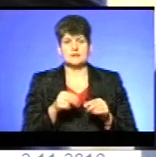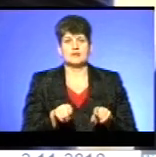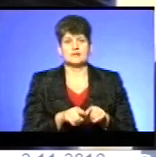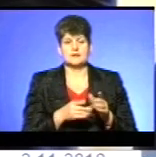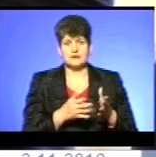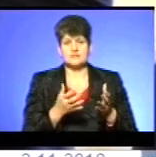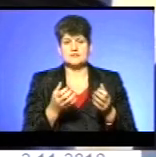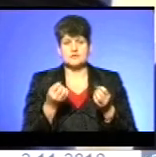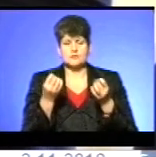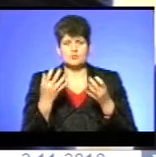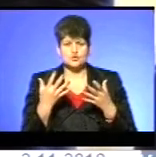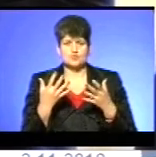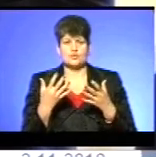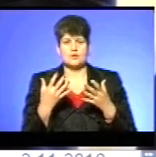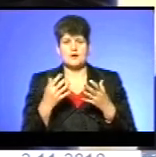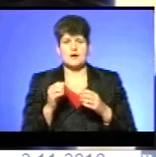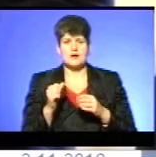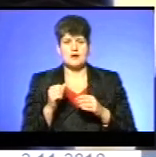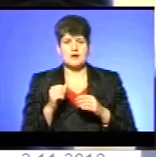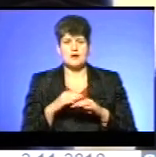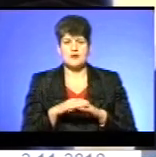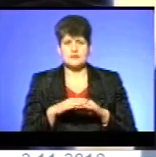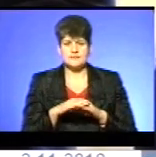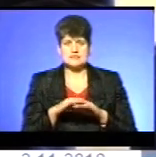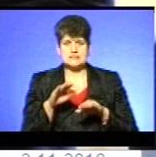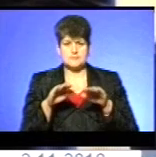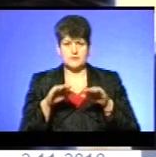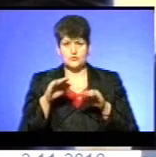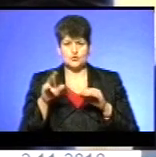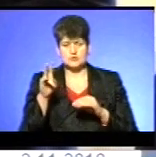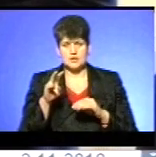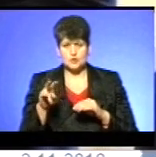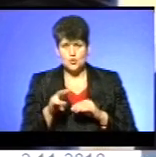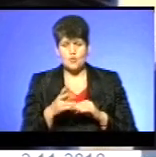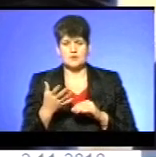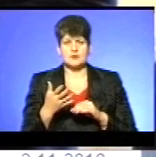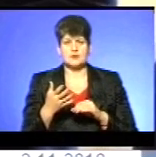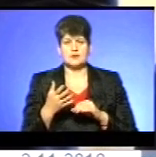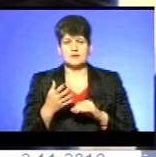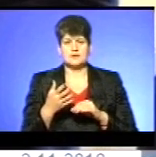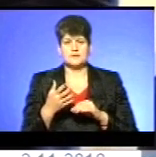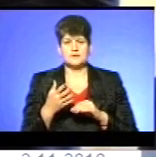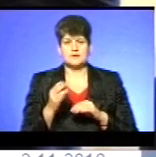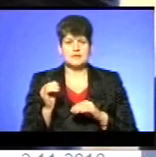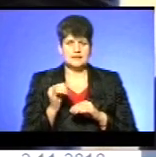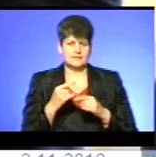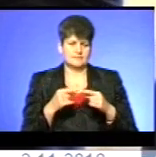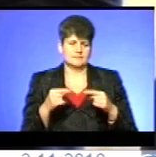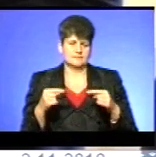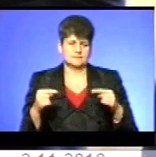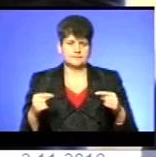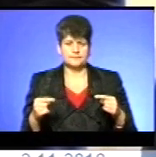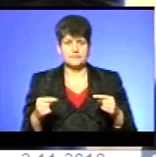Взявши просту арифметику, співвідношення долара, ріст павномастильних матеріалів і так далі,